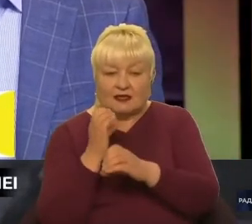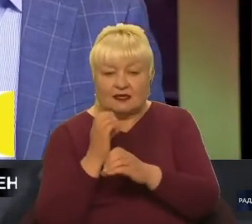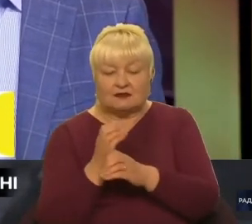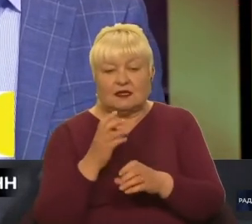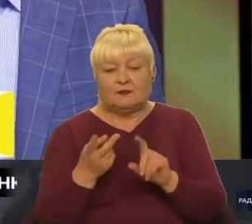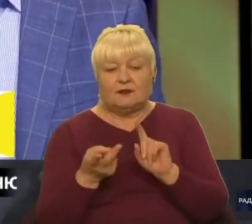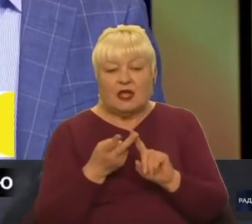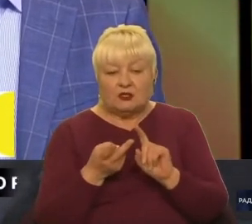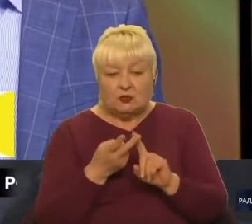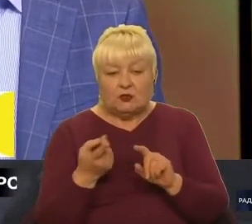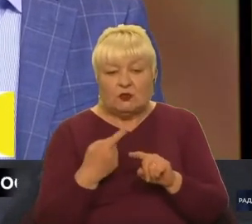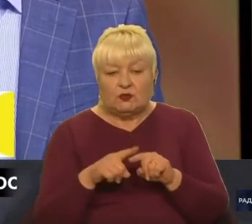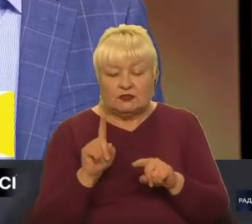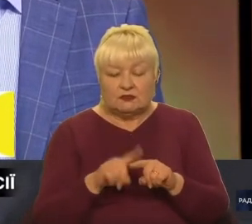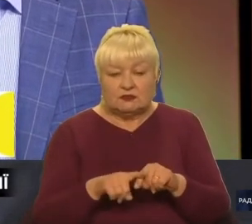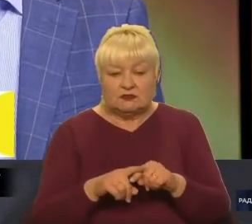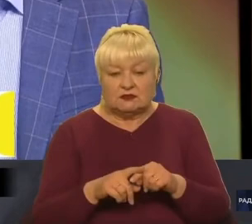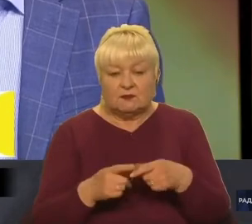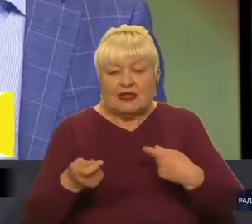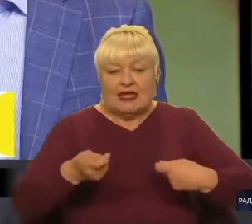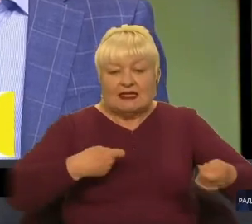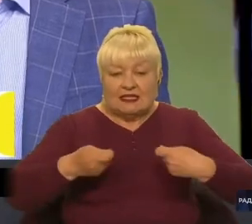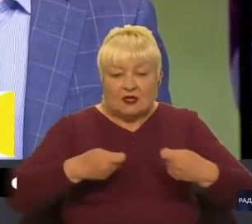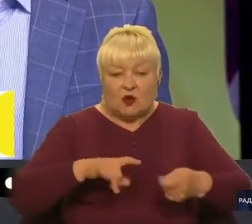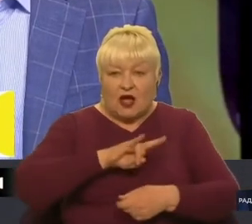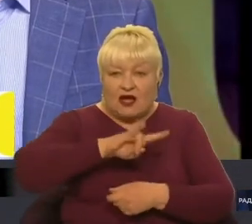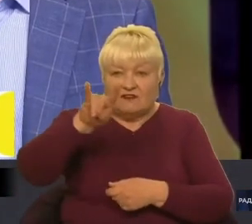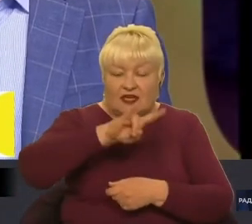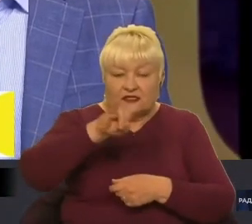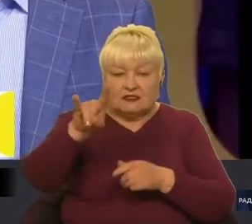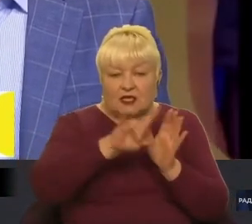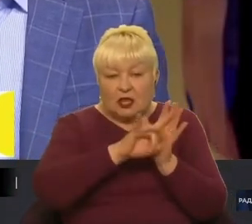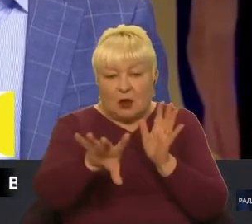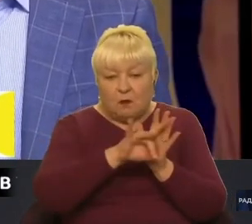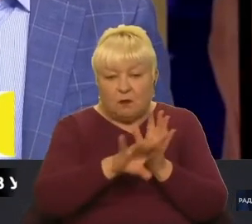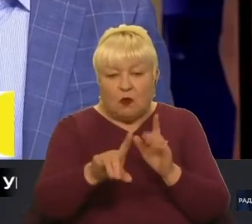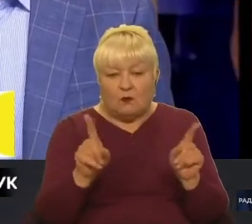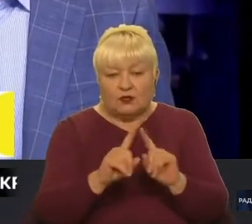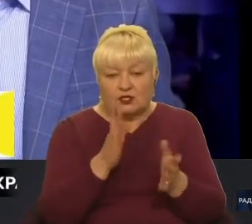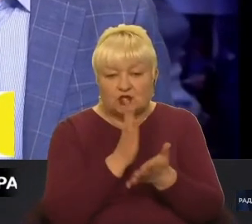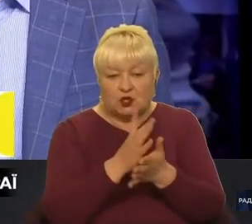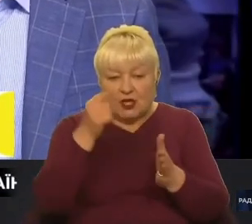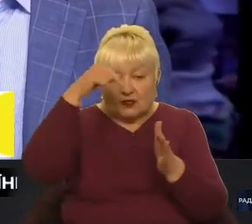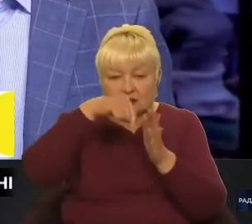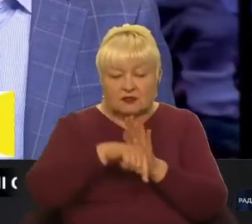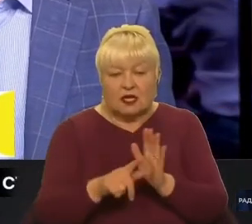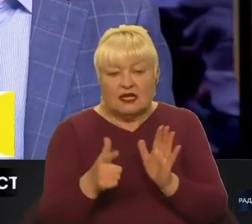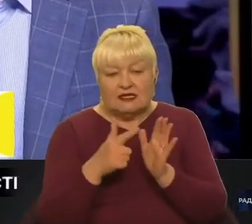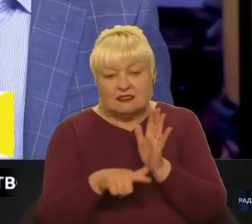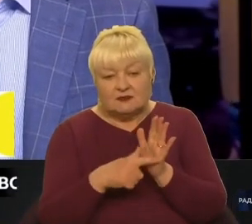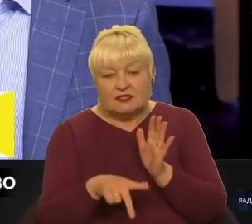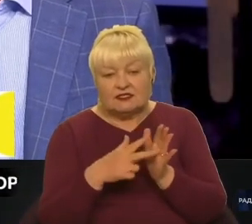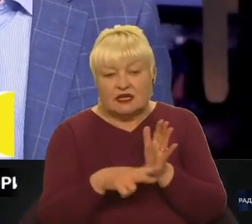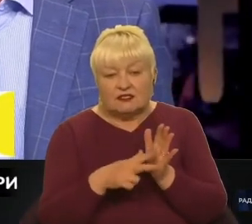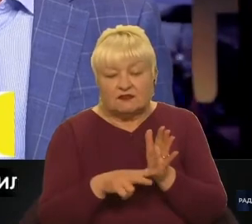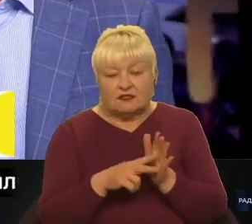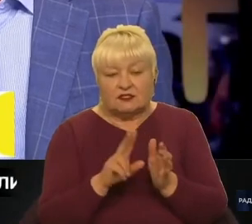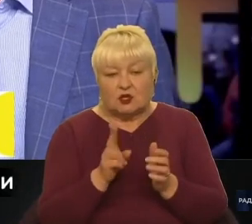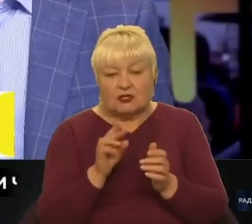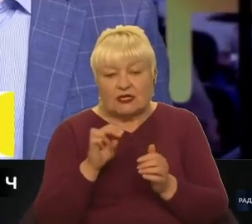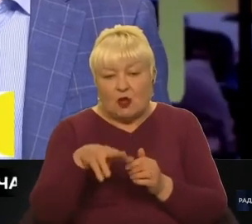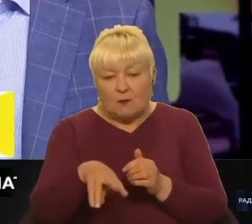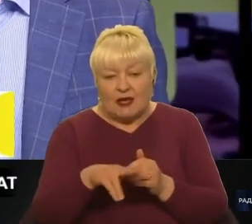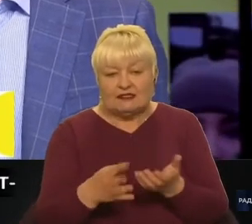Друге, це, знову ж таки, керовані авіаційні бомби, які йдуть на глибину 70-80 кілометрів на територію